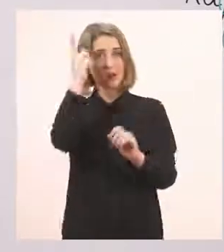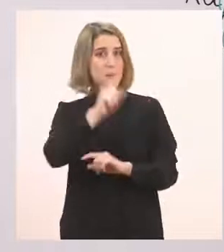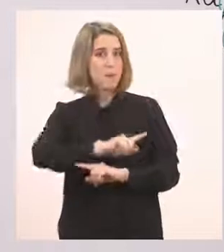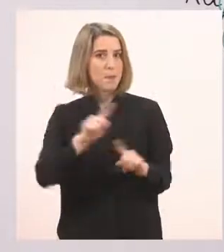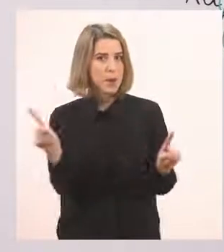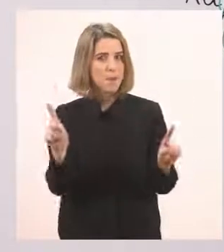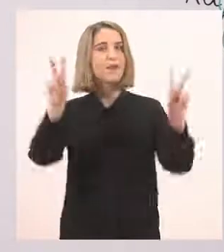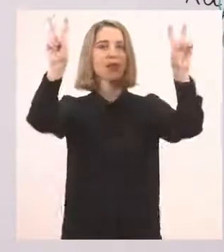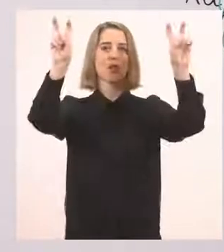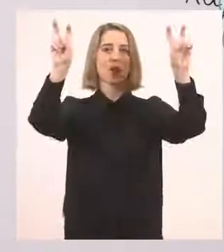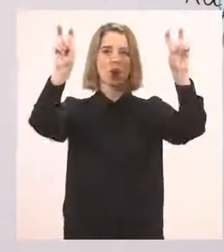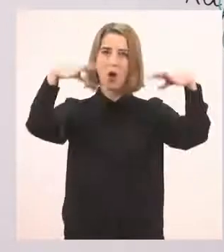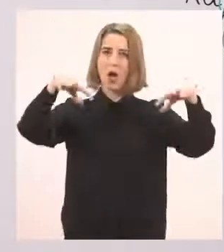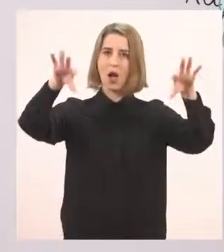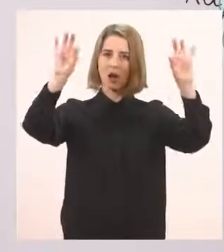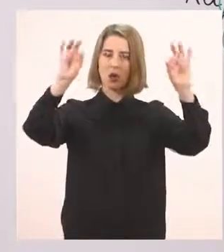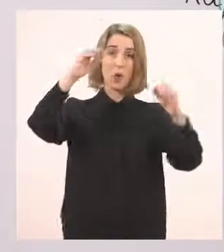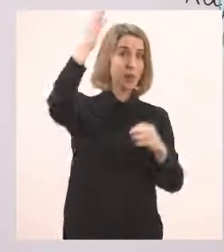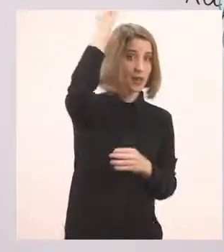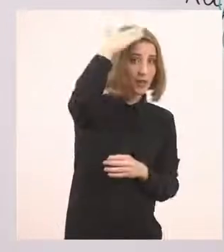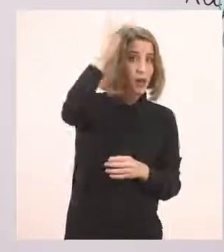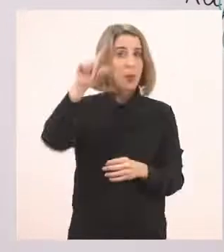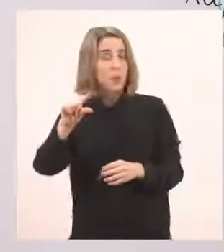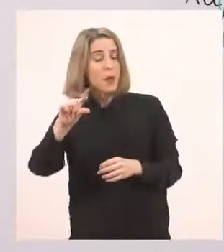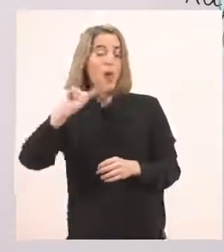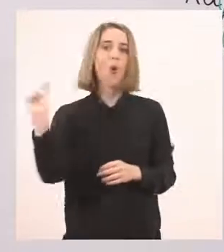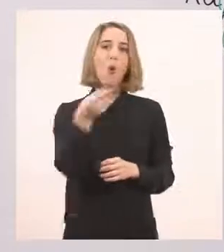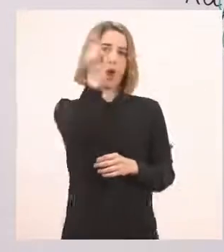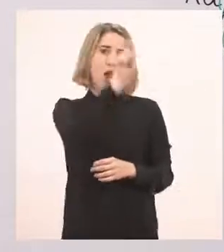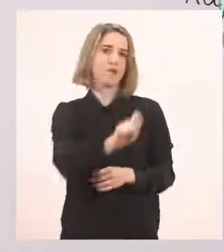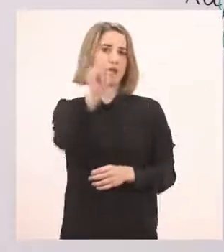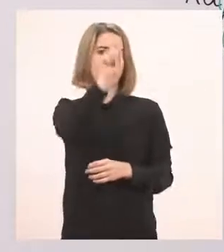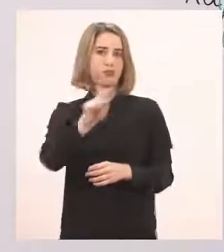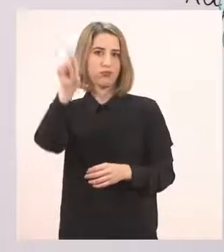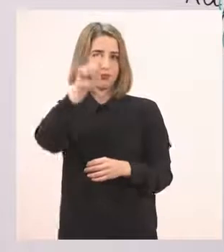λοιπόν, από τον τίτλο. Και τα μεγάλα και τα μικρά και τα κεφαλαία, λοιπόν.